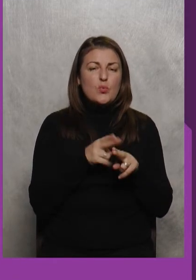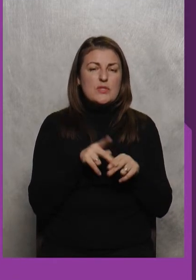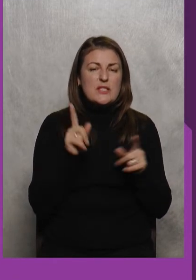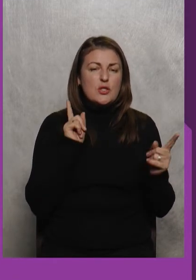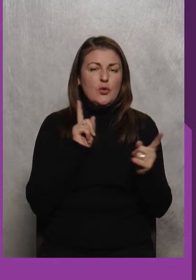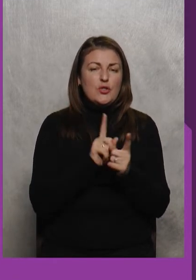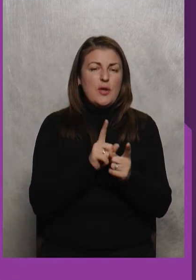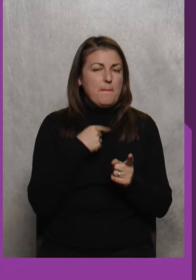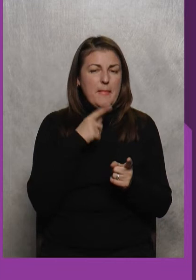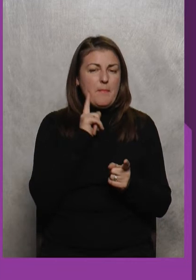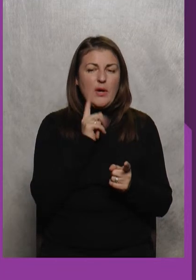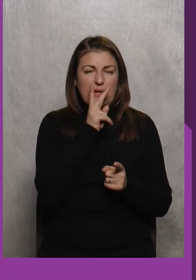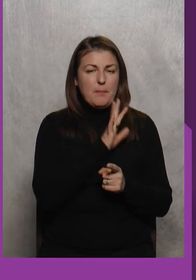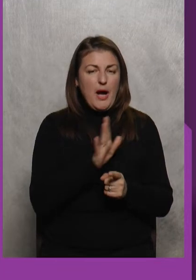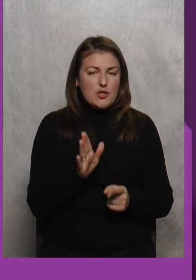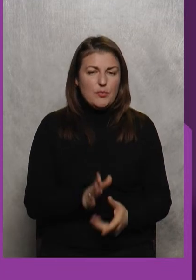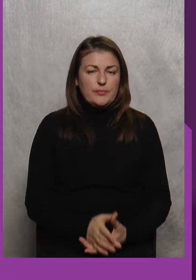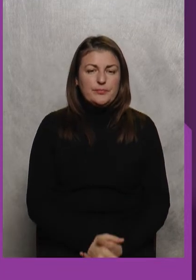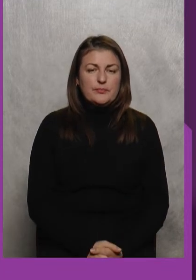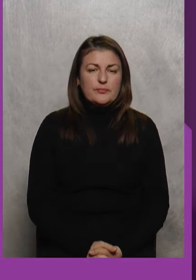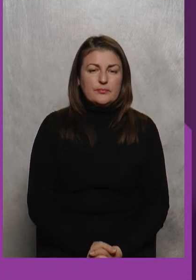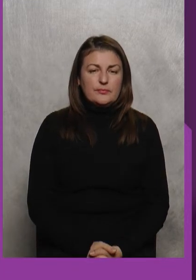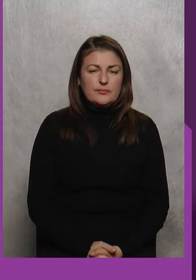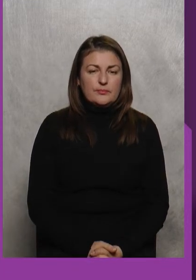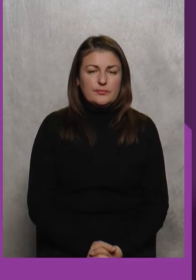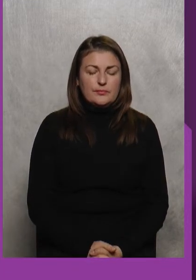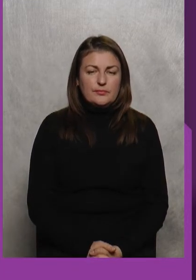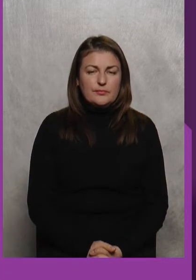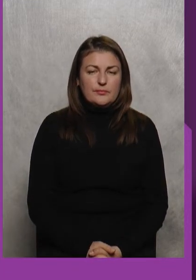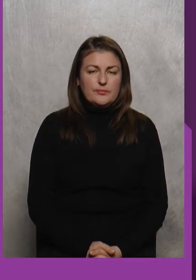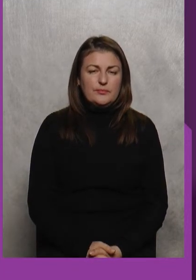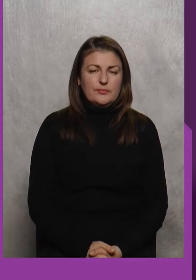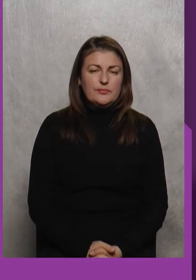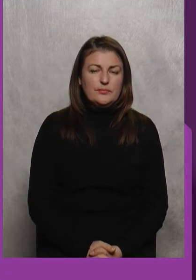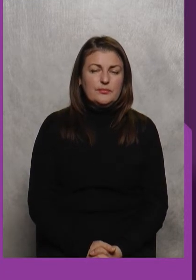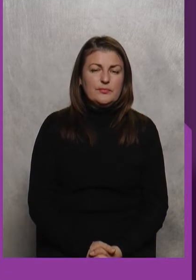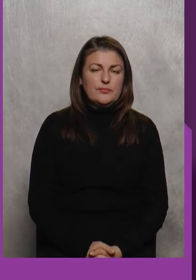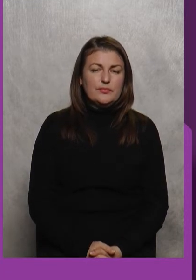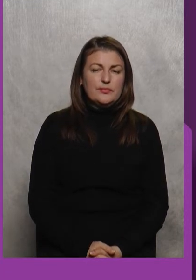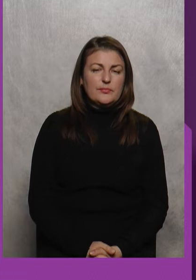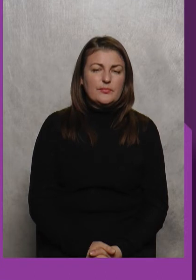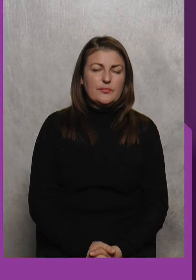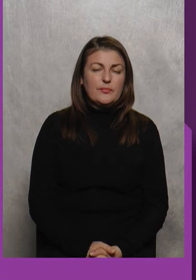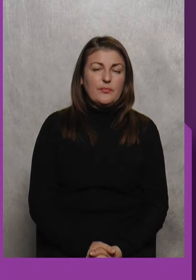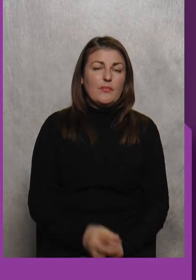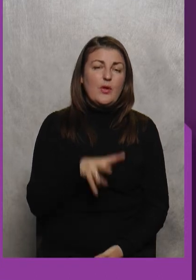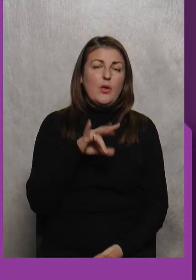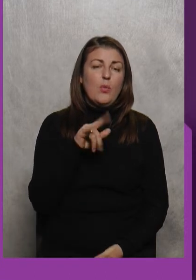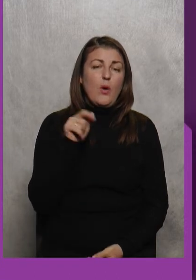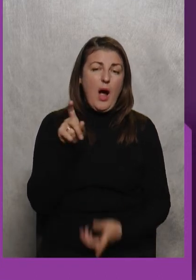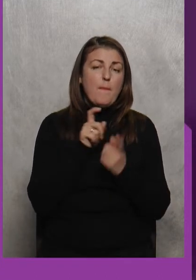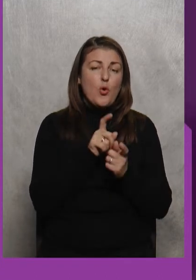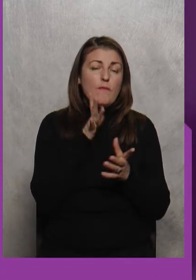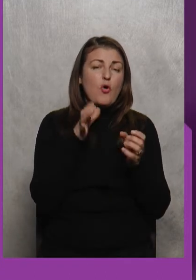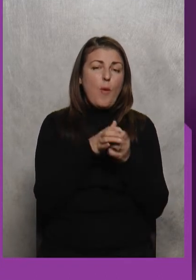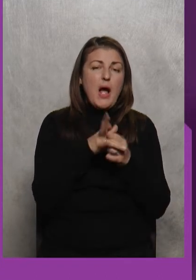Сутичці Ми не бачимо Доміно Наш спортсмен Лука Боровся В